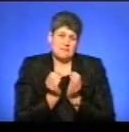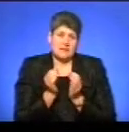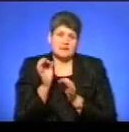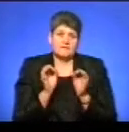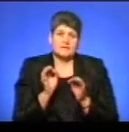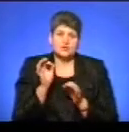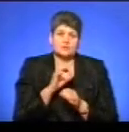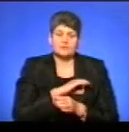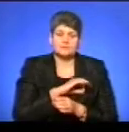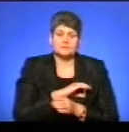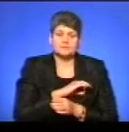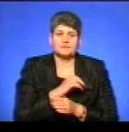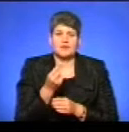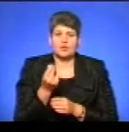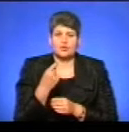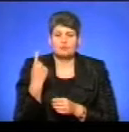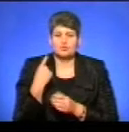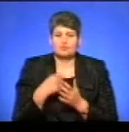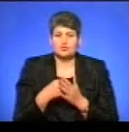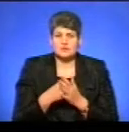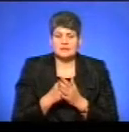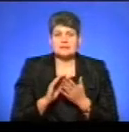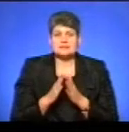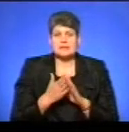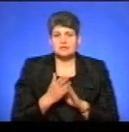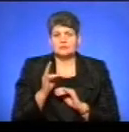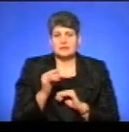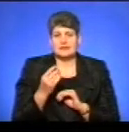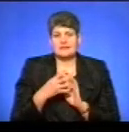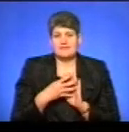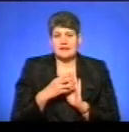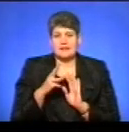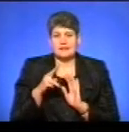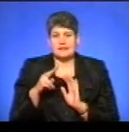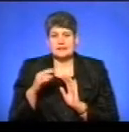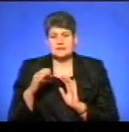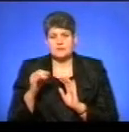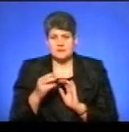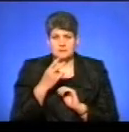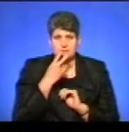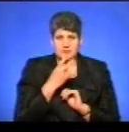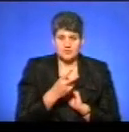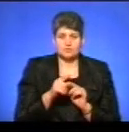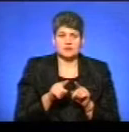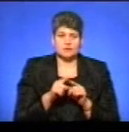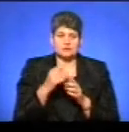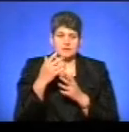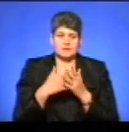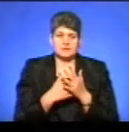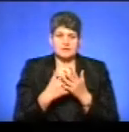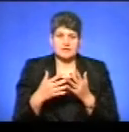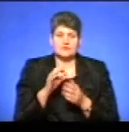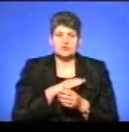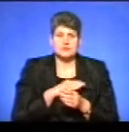відсоток освоєння коштів з обласного бюджету станом на 9 листопада. Зараз ми бачимо також таблицю, де використання